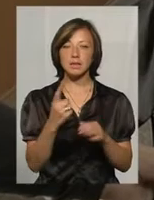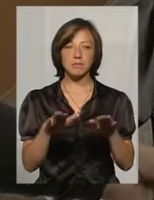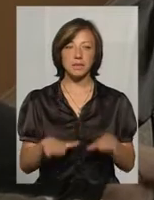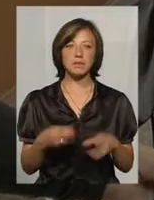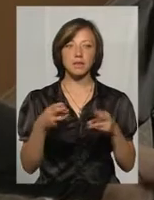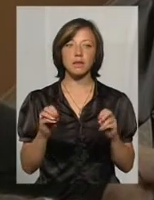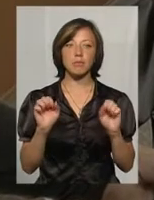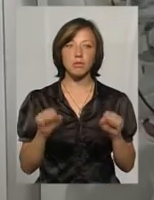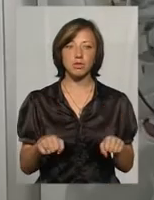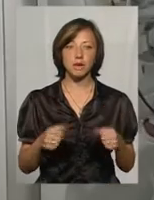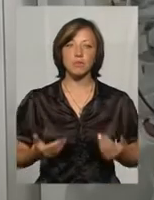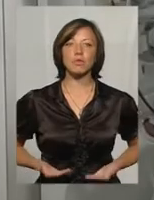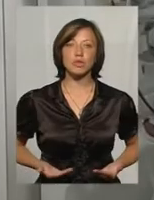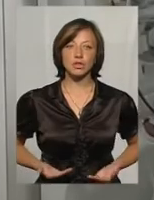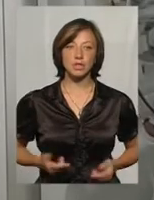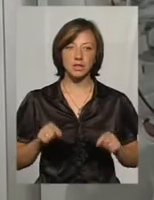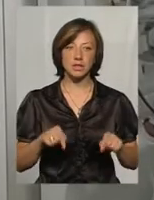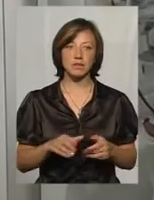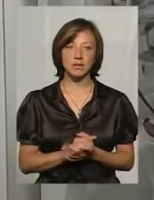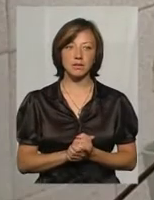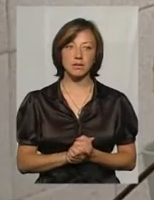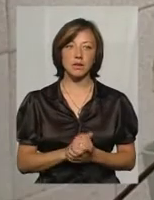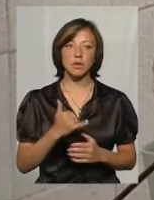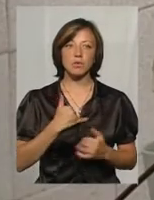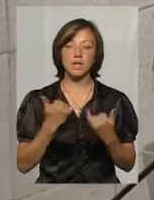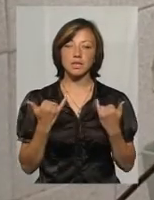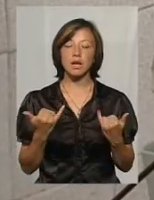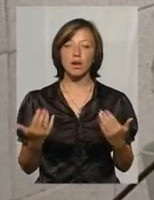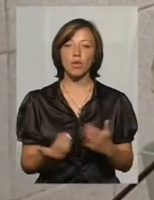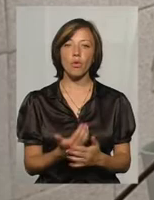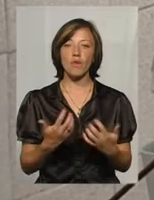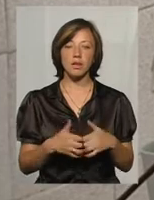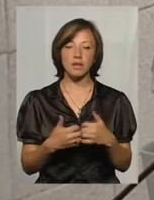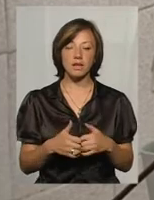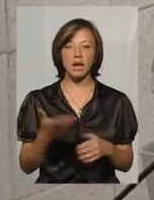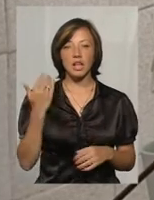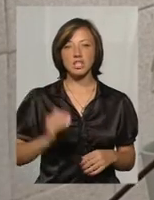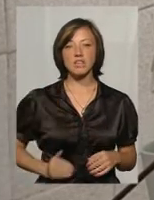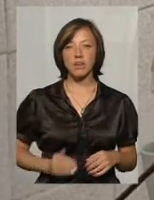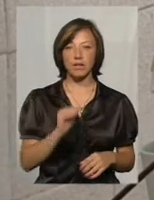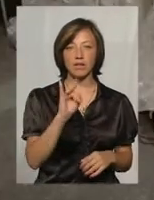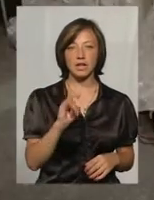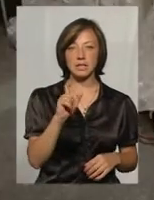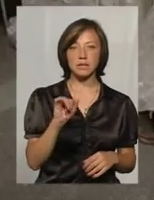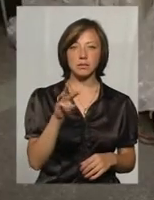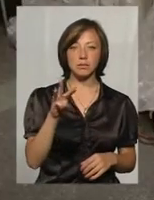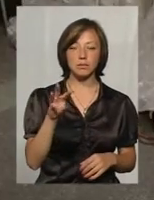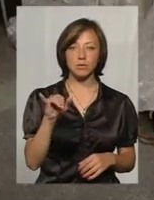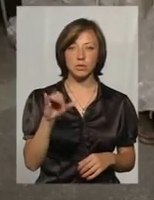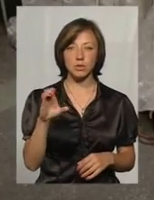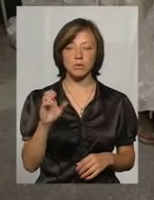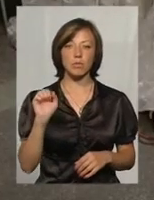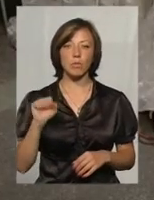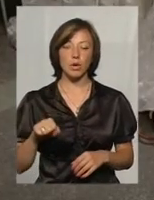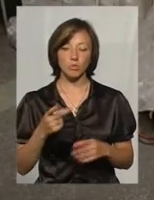де можна прожити. У нас зараз нова апаратура. Раніше була фірма «Фризеніус», потім «Гамбро». Заміна апаратури була